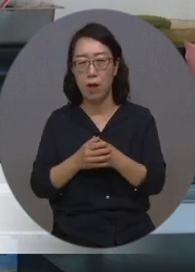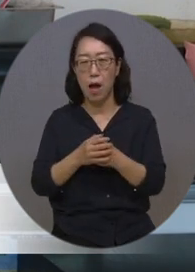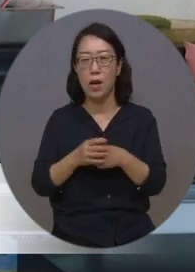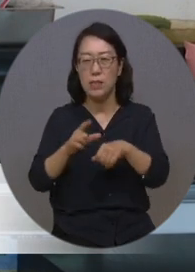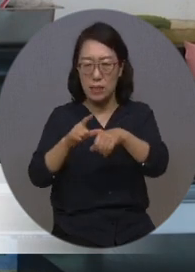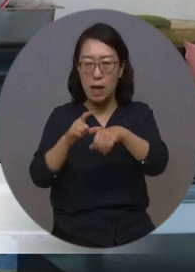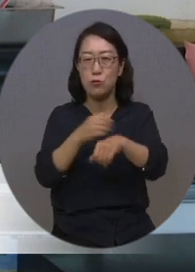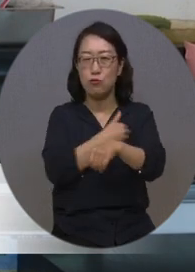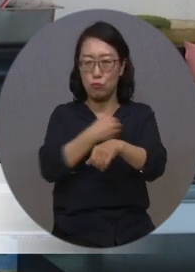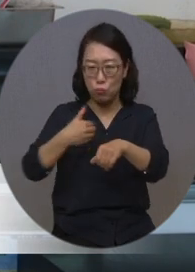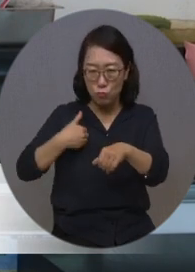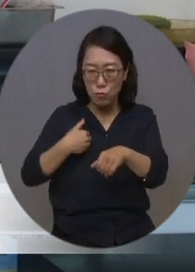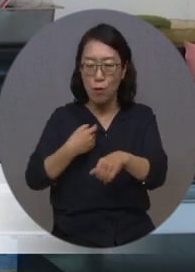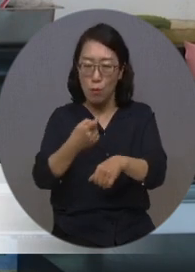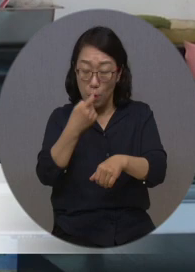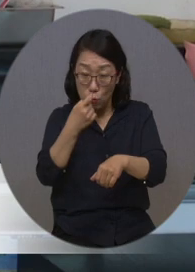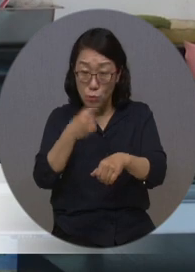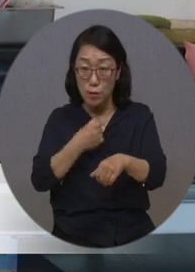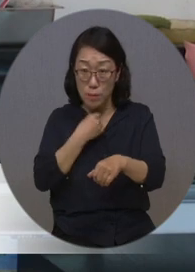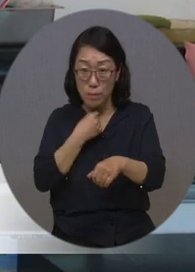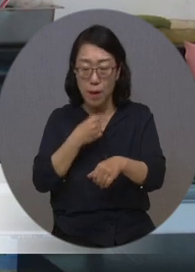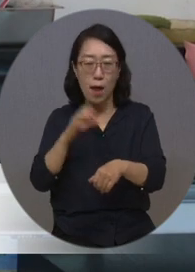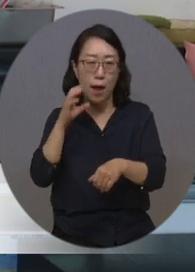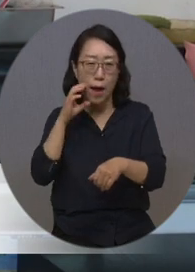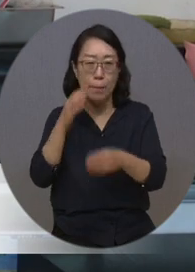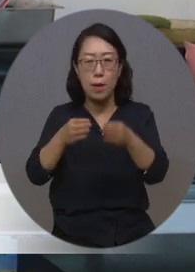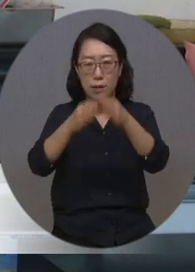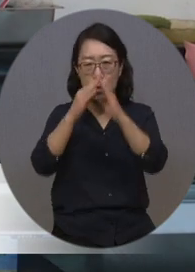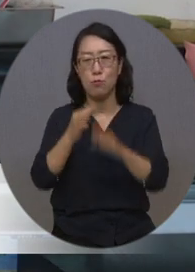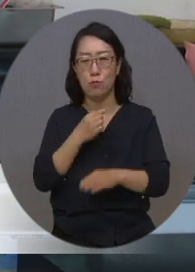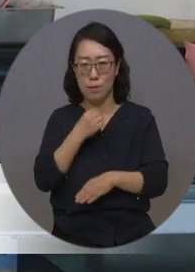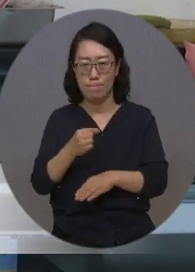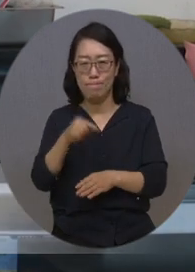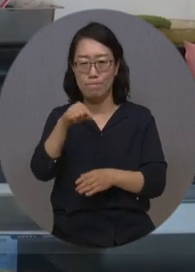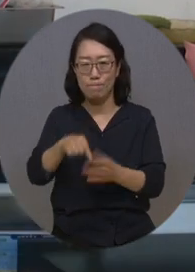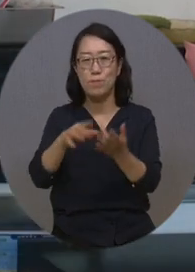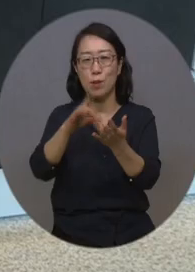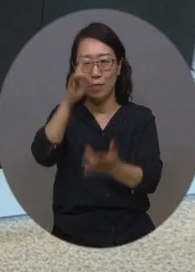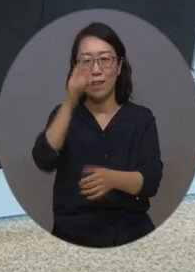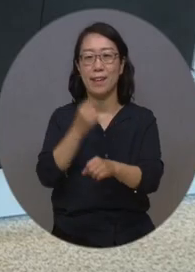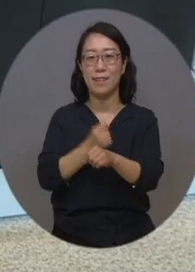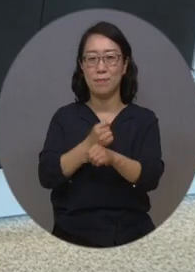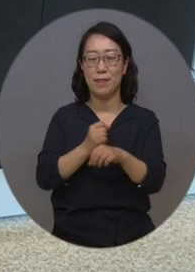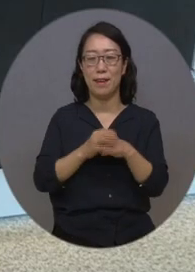하면서 자그마한 커피숍이나 하나 해볼까 싶어서 선택을 했습니다.